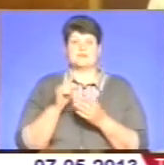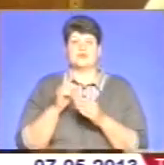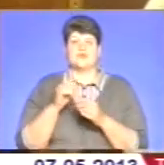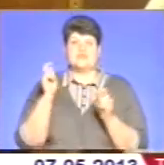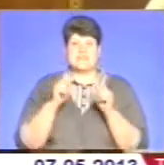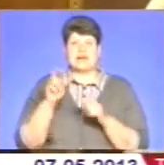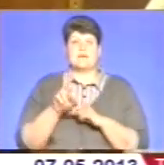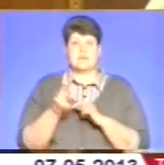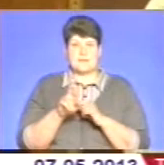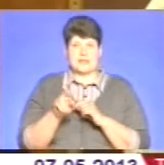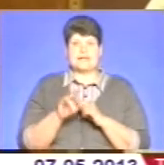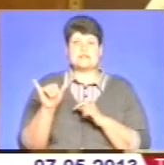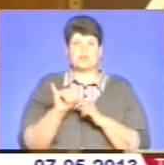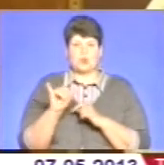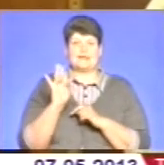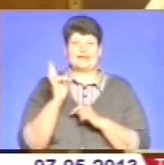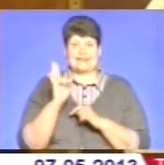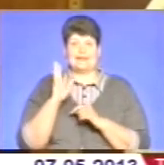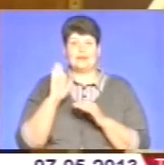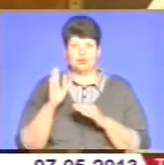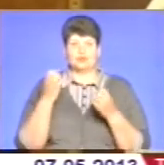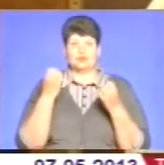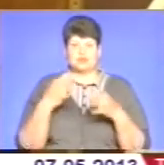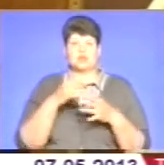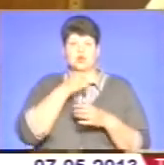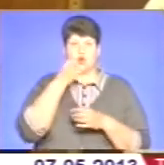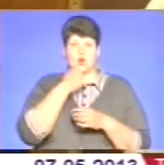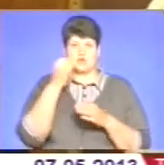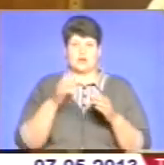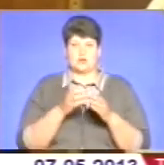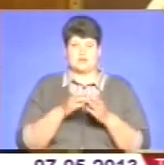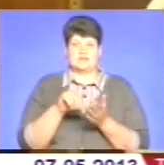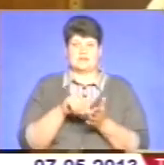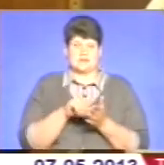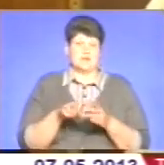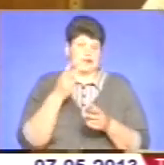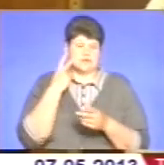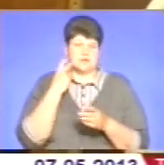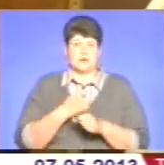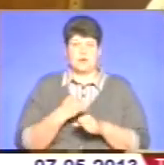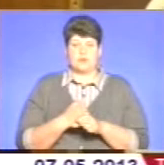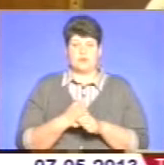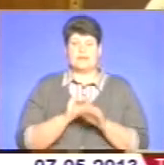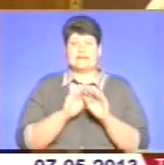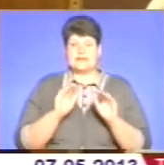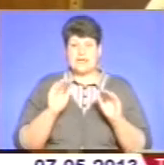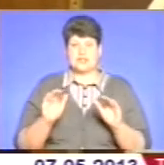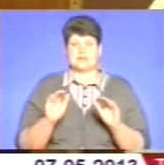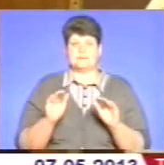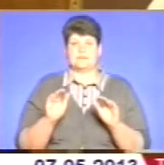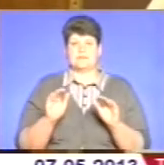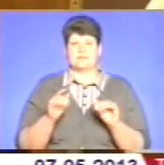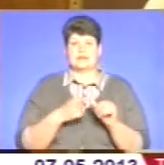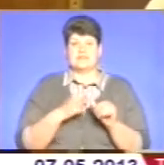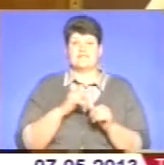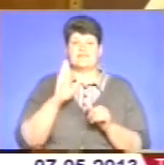'ятницю. Ну і субота, неділя, будуть вже дорослі в нас колективи виступати так, як ми завжди це робимо. Тобто дитячий в нас фестиваль називали, назвали